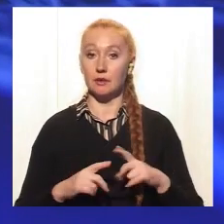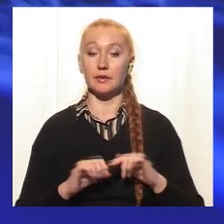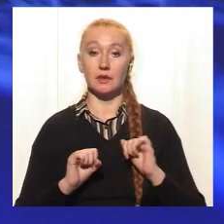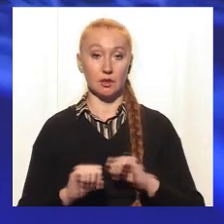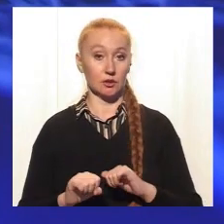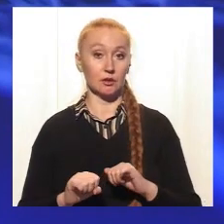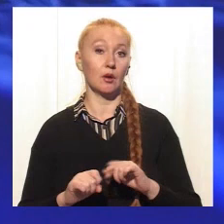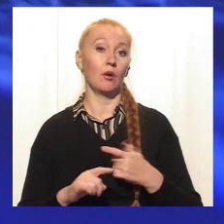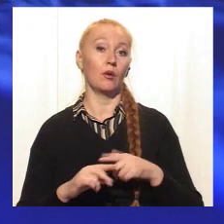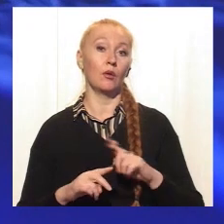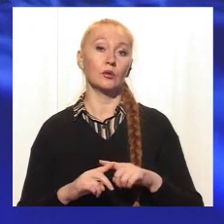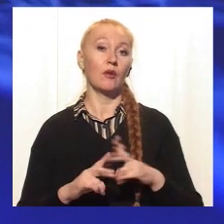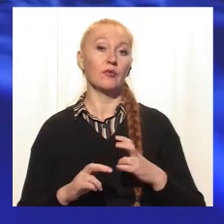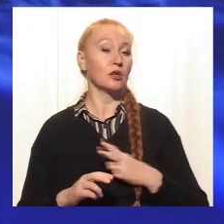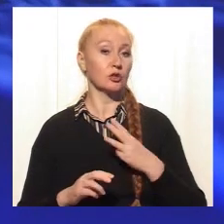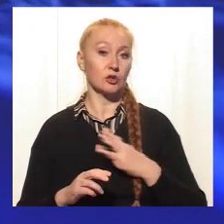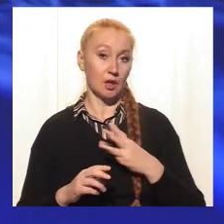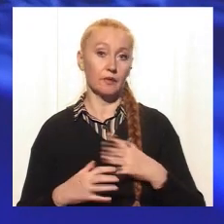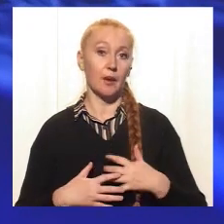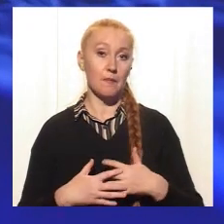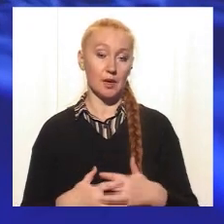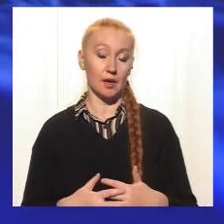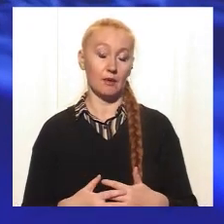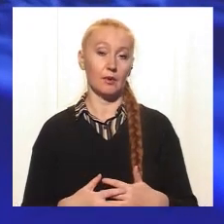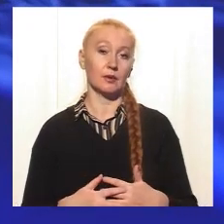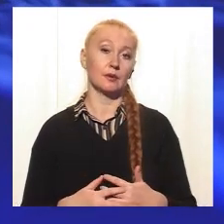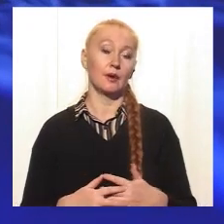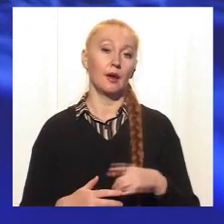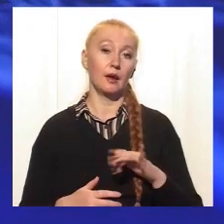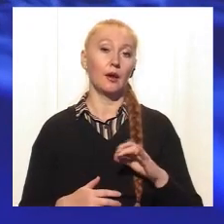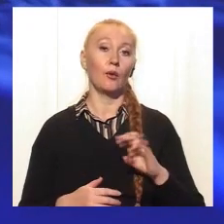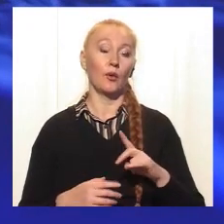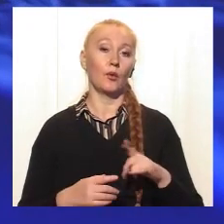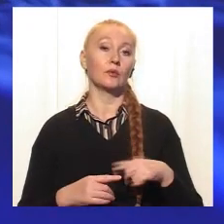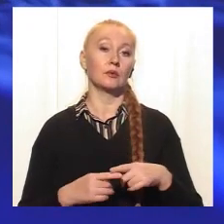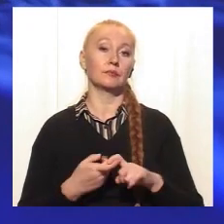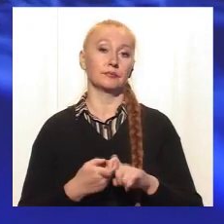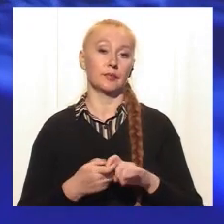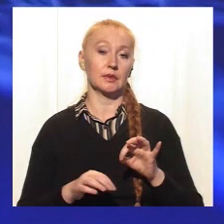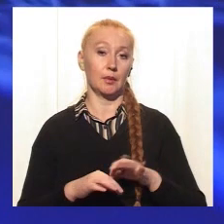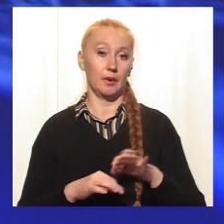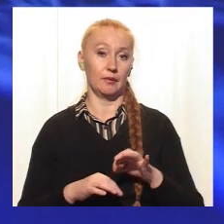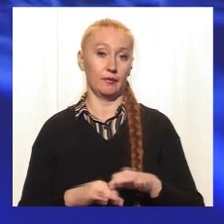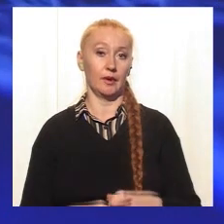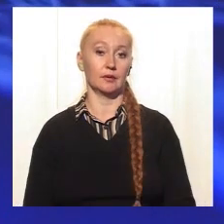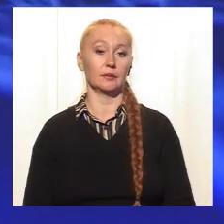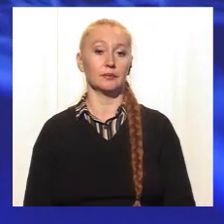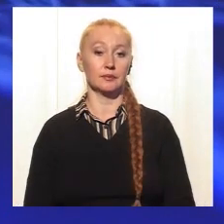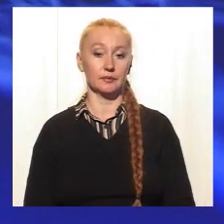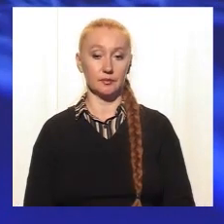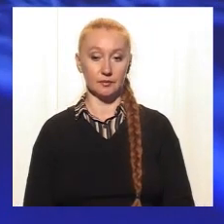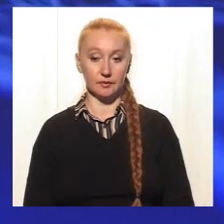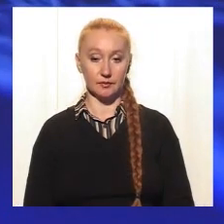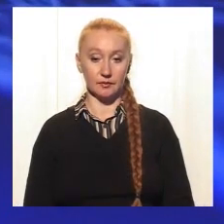підохраняє їх і от нежелательній беременності і от венерічних заболівань. Я